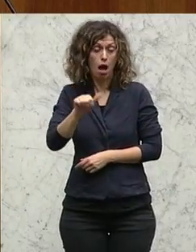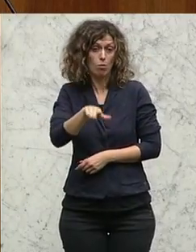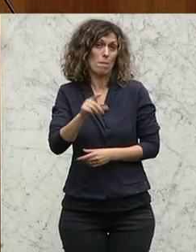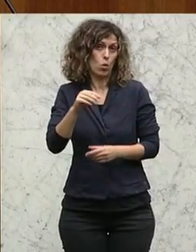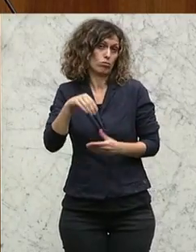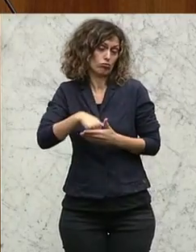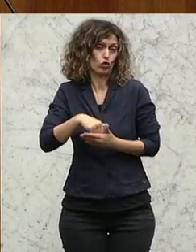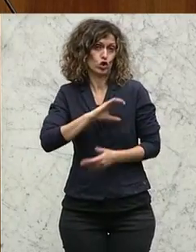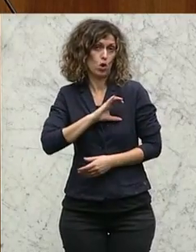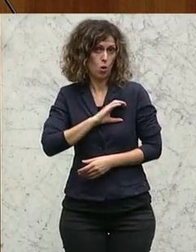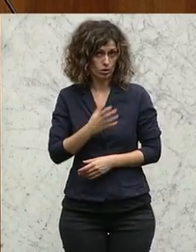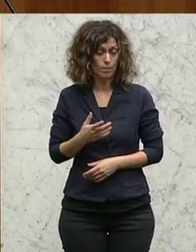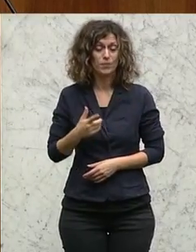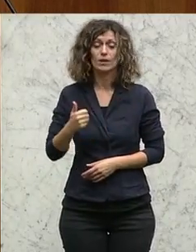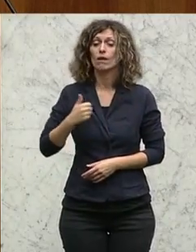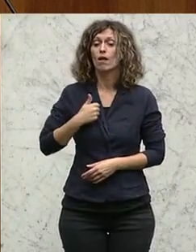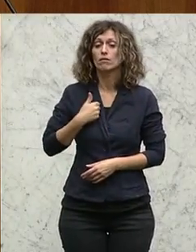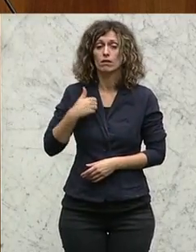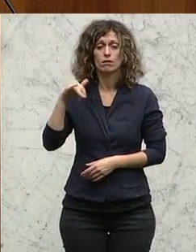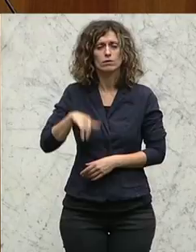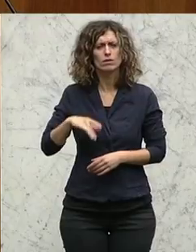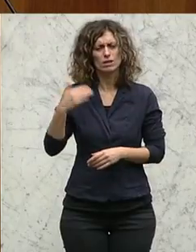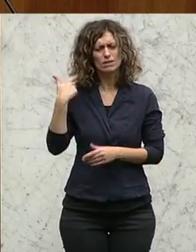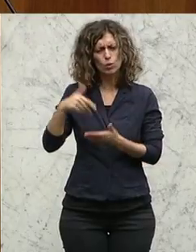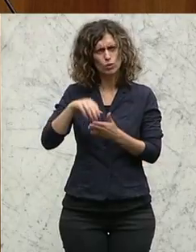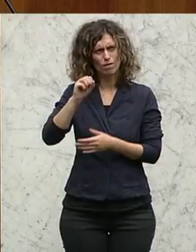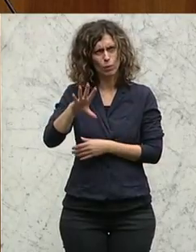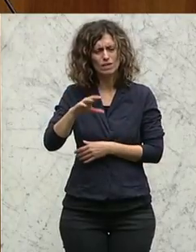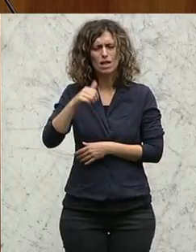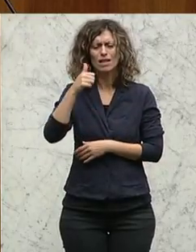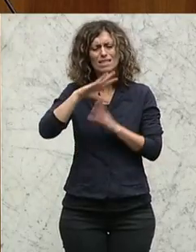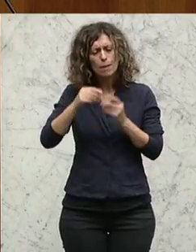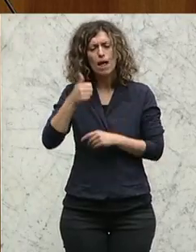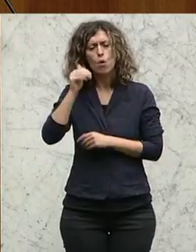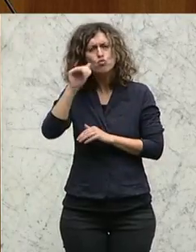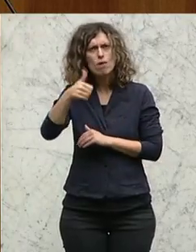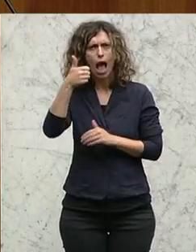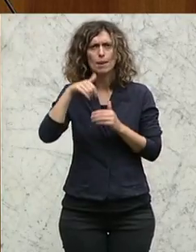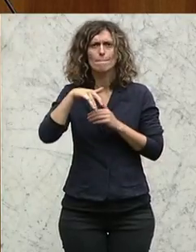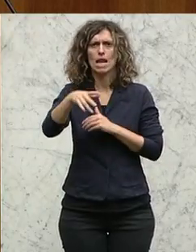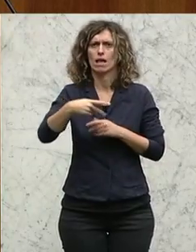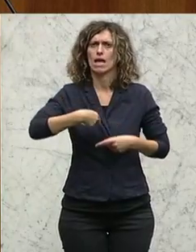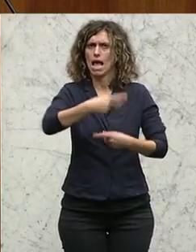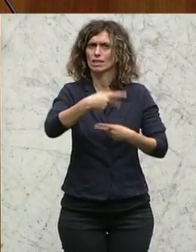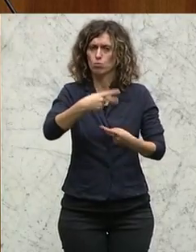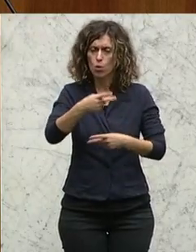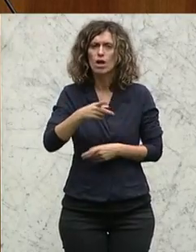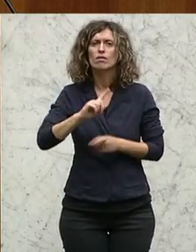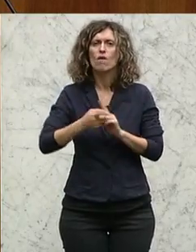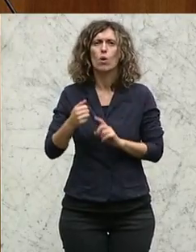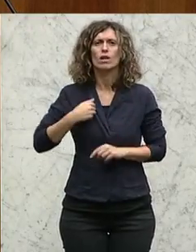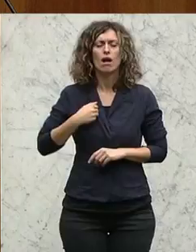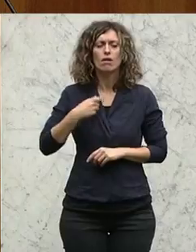Kanada im Jahr 2015 über eine Milliarde Exporte gehabt. Im Gegenteil haben die Kanadier ungefähr